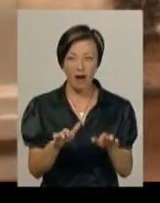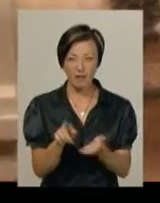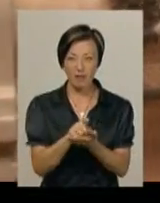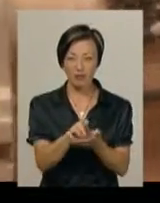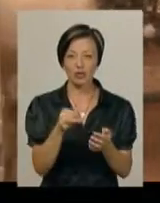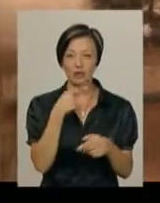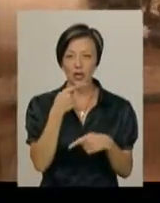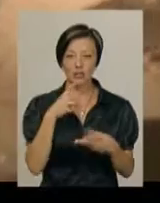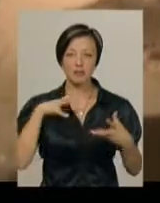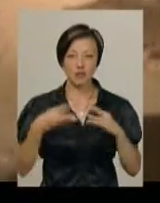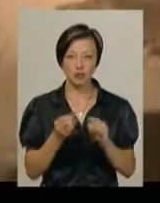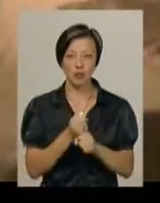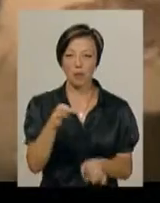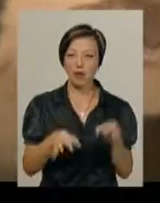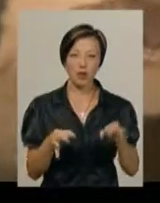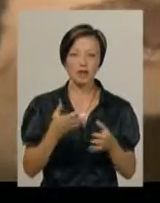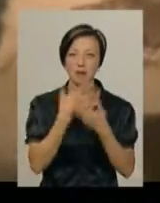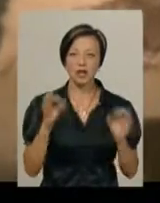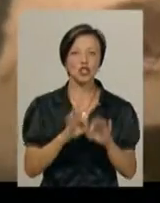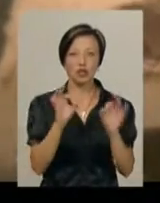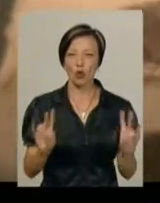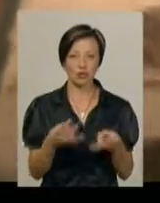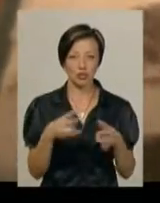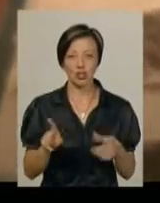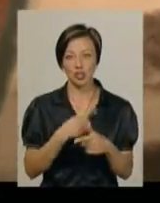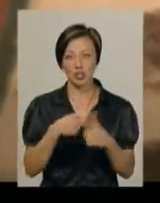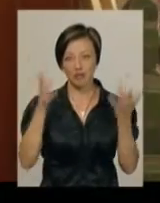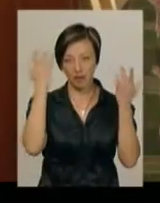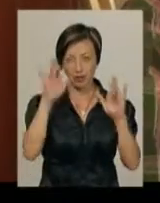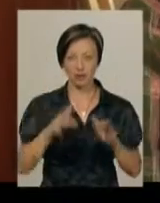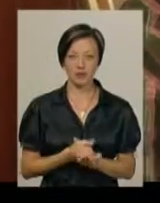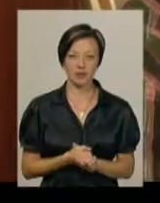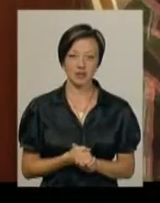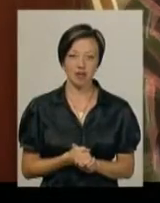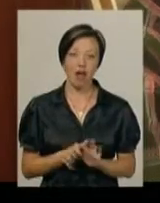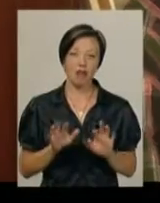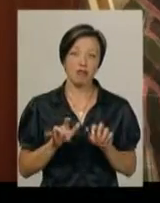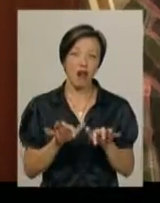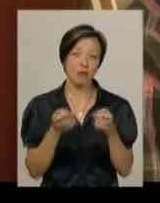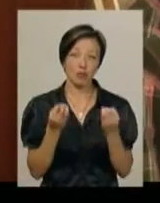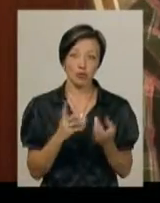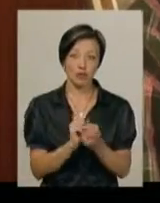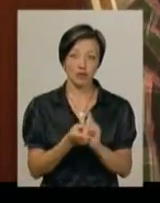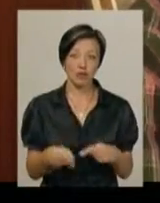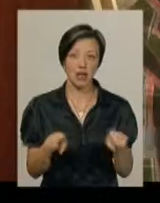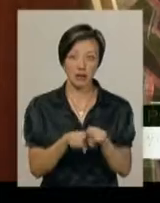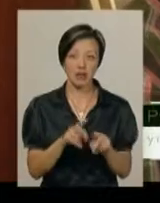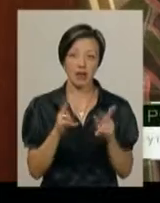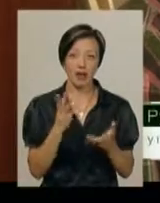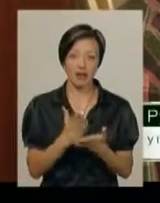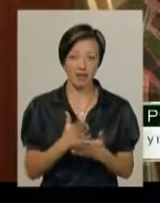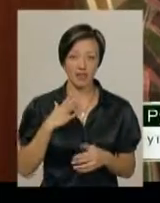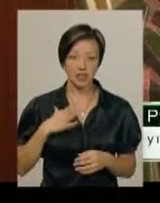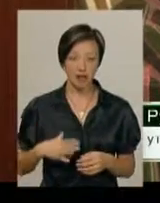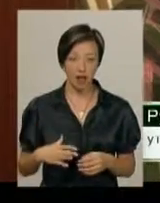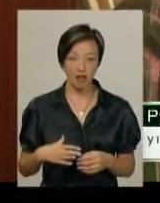Руслан, каже, дійшов у висновку – в природі немає нічого непотрібного чи випадкового. Тараган, він ж не так просто став таким, яким він є, якби